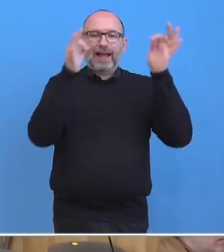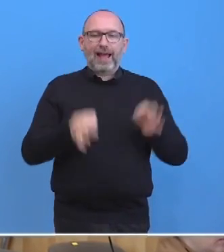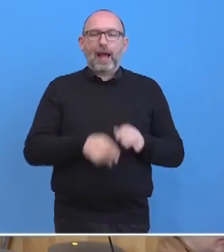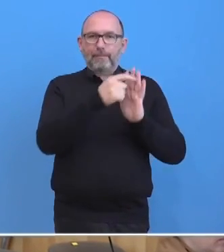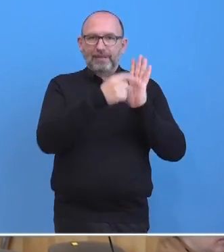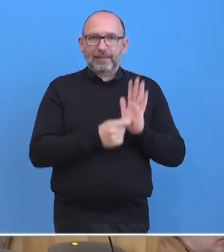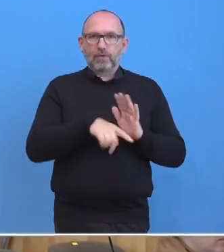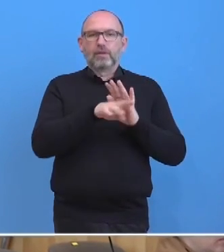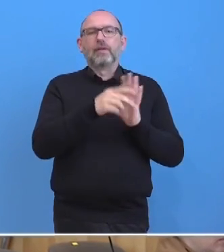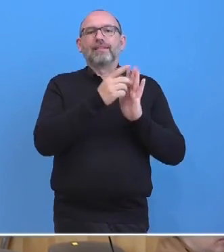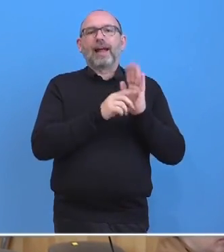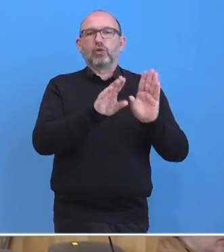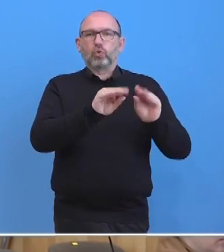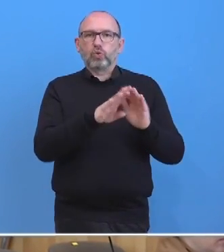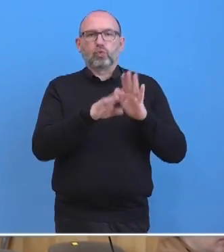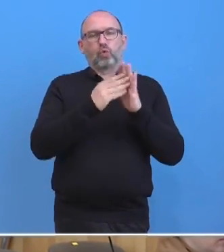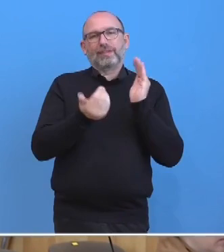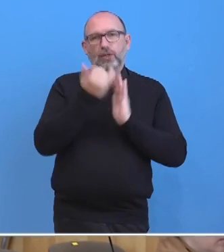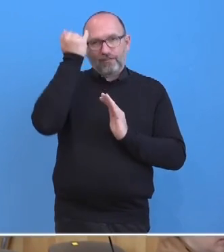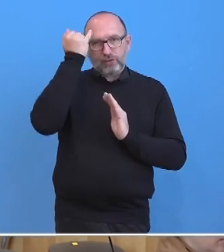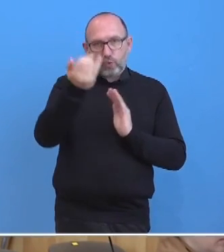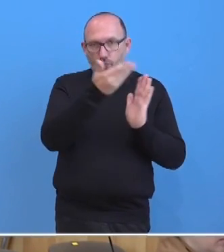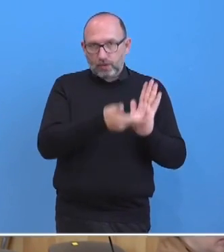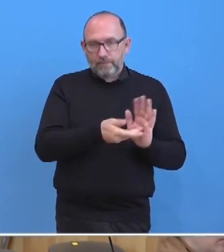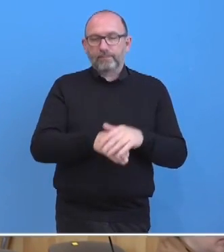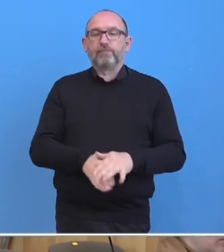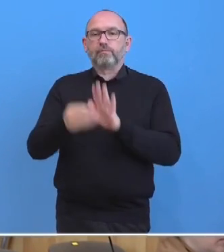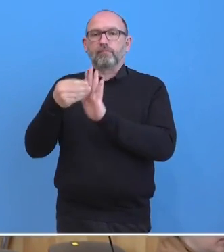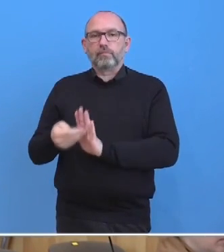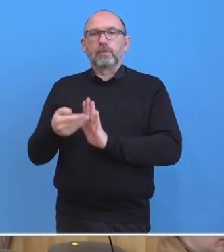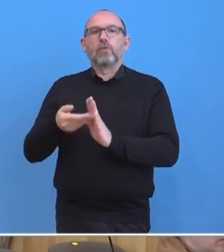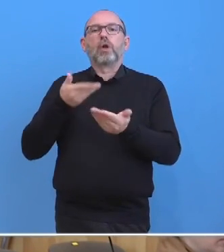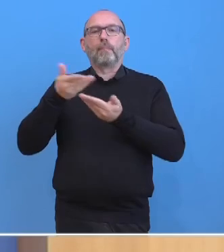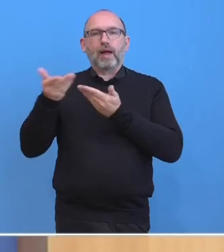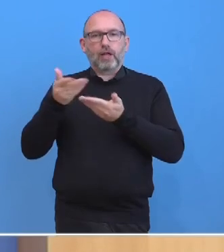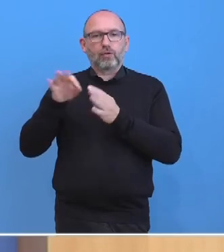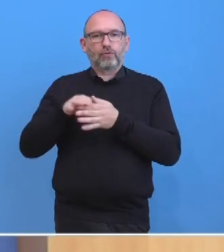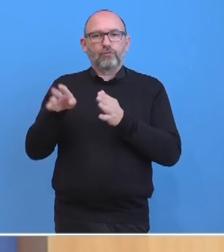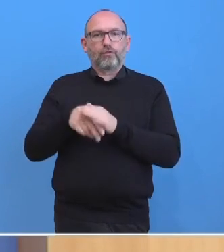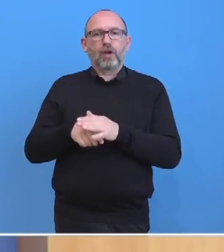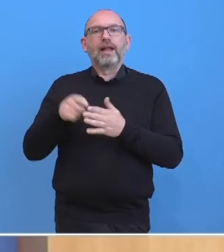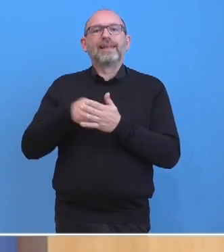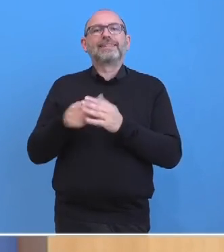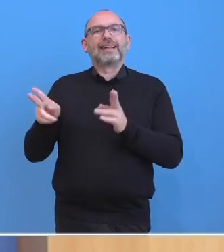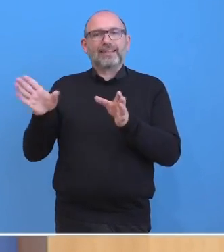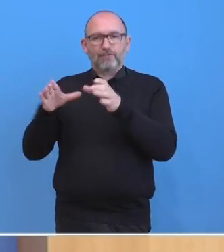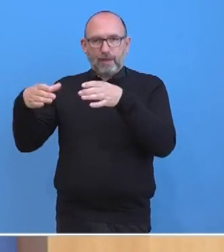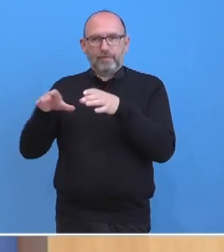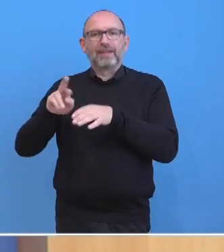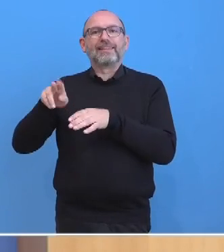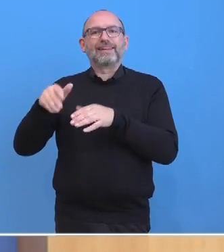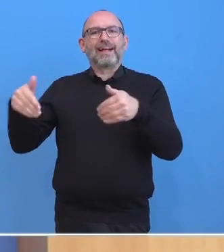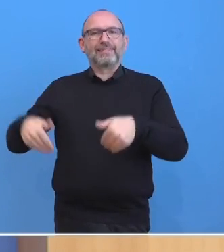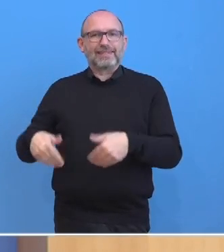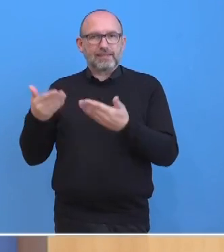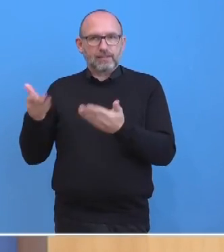und Dateninnovation gehen. und zum anderen um Beratung zum Legislativpaket digitale Dienste